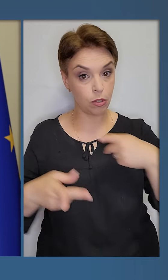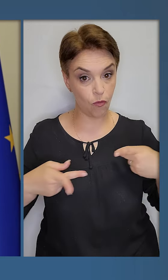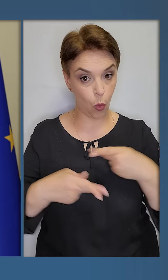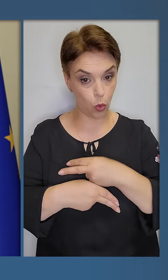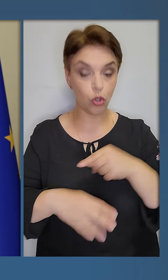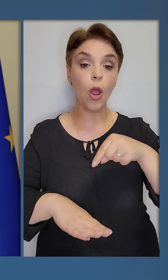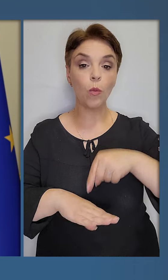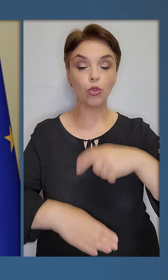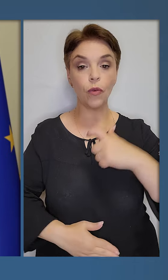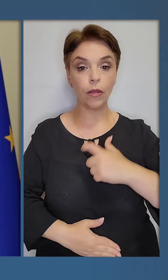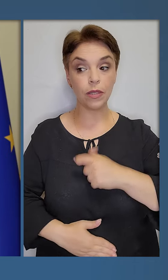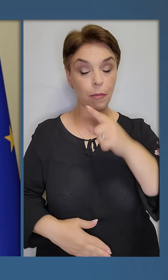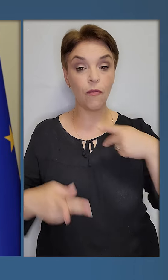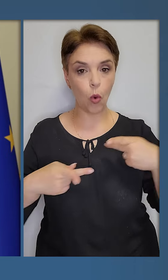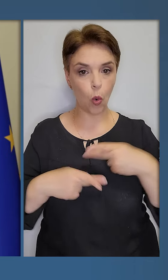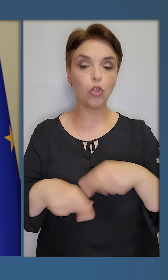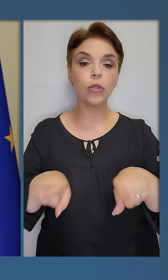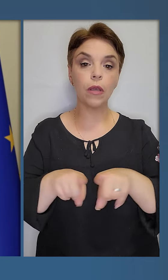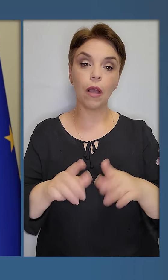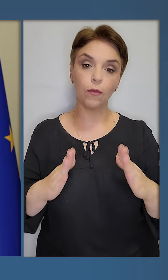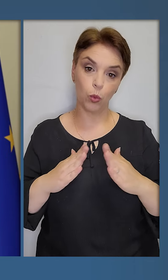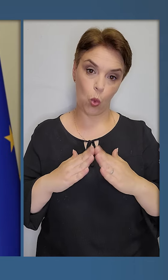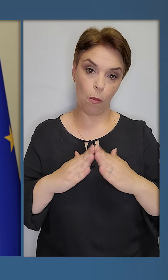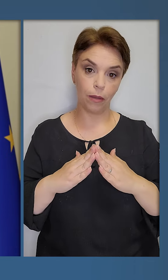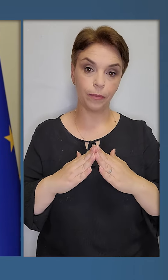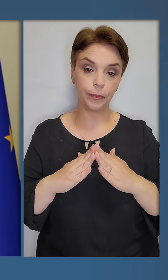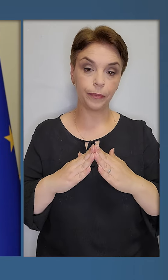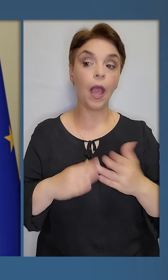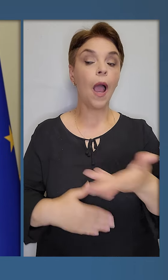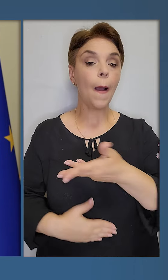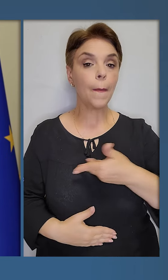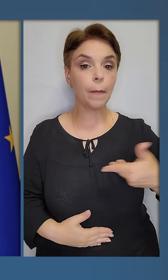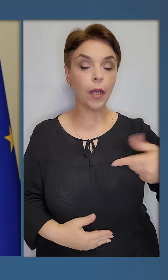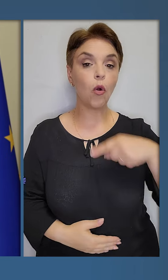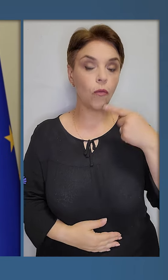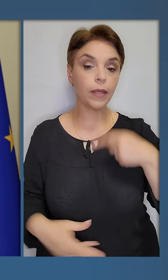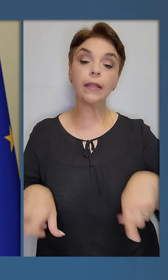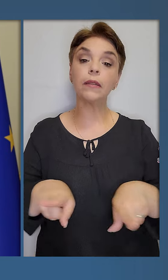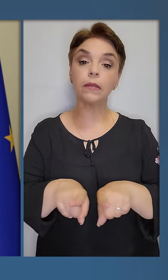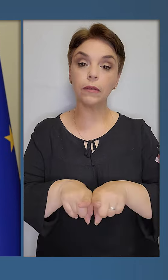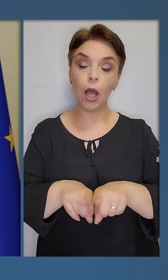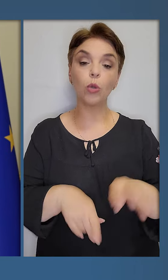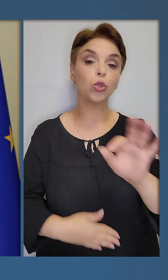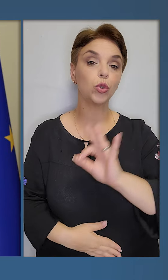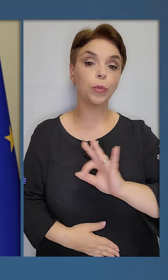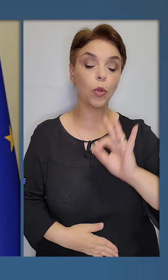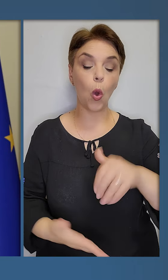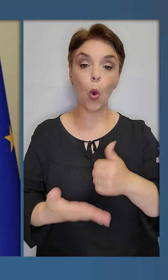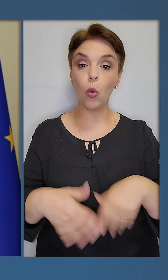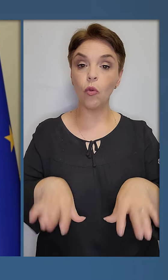Угорщині, почували себе в Угорщині вдома. Ми говорили також про